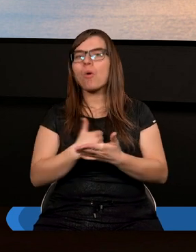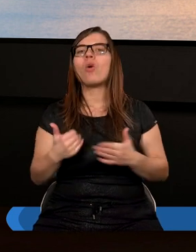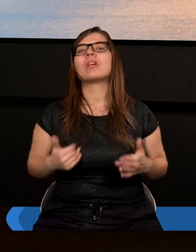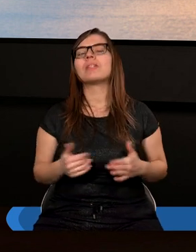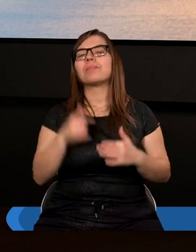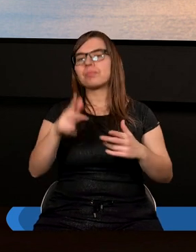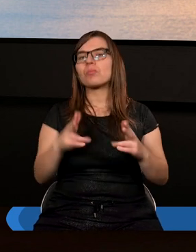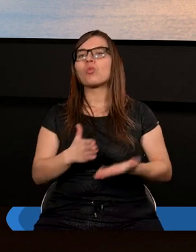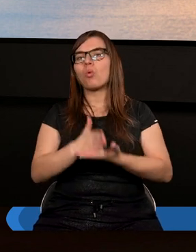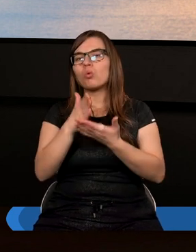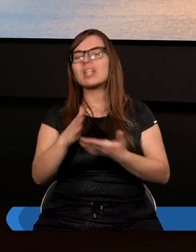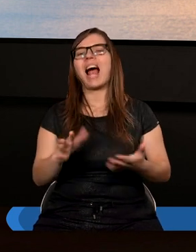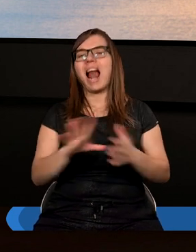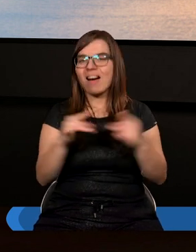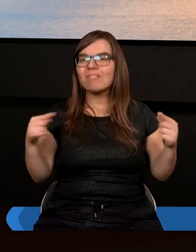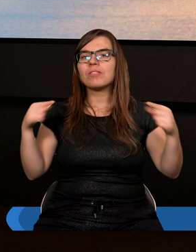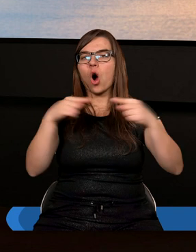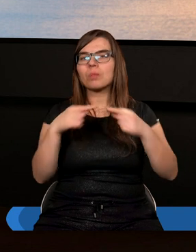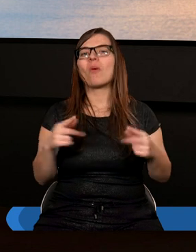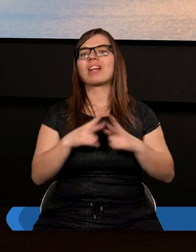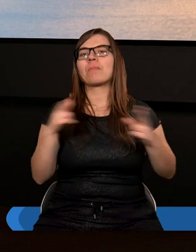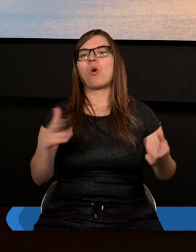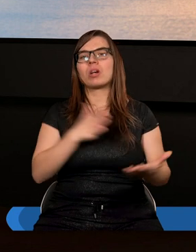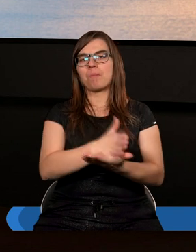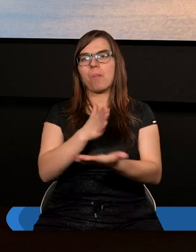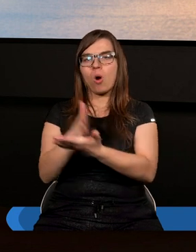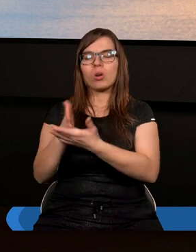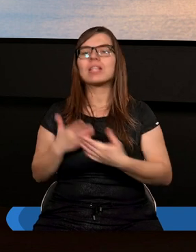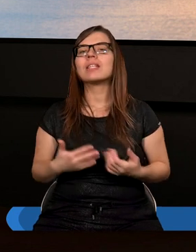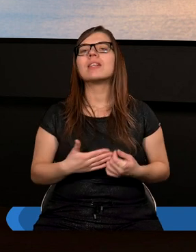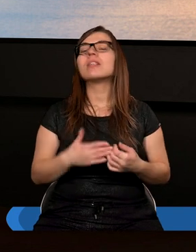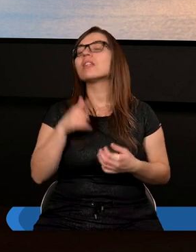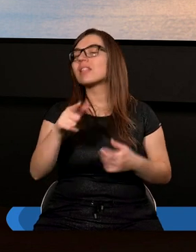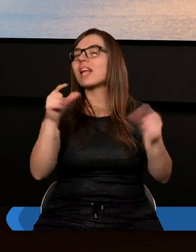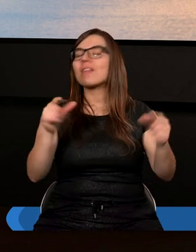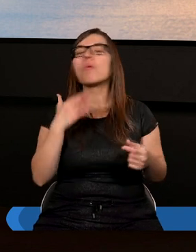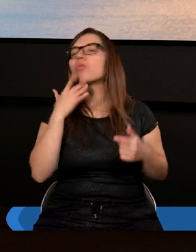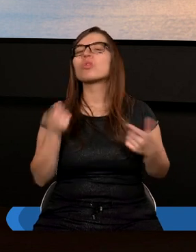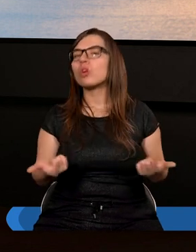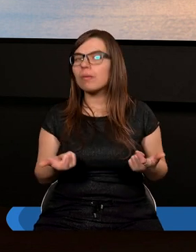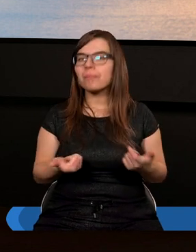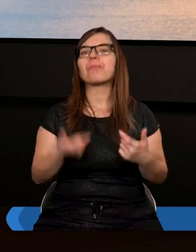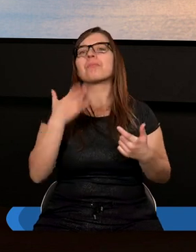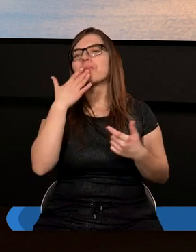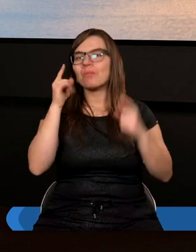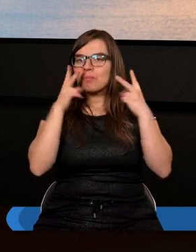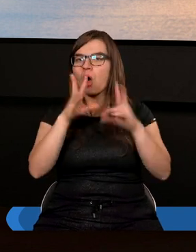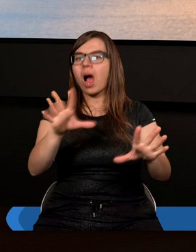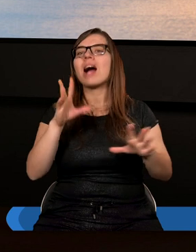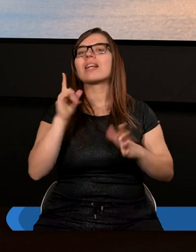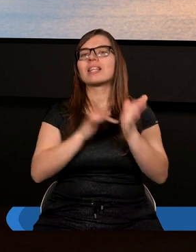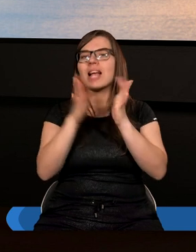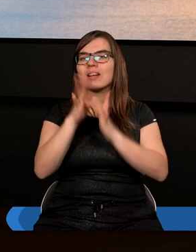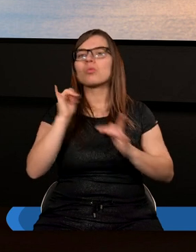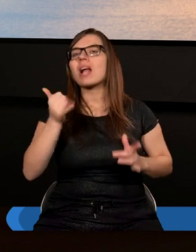On udziela pomocy w stosownej porze. Ale ten fragment mówi również o czymś jeszcze. Ten fragment pokazuje Pana